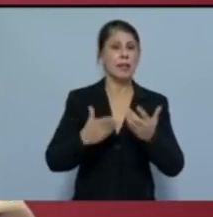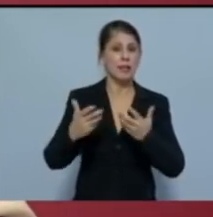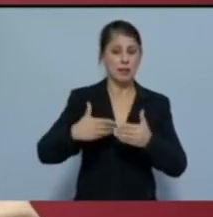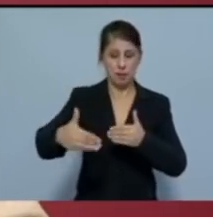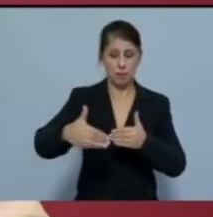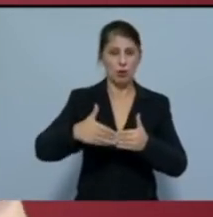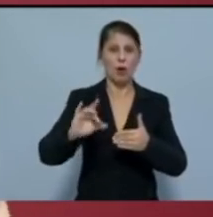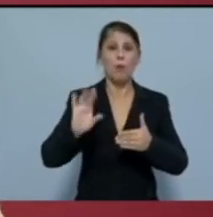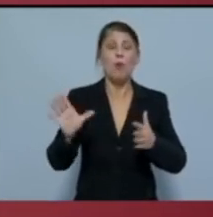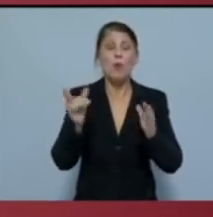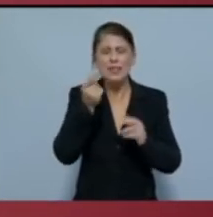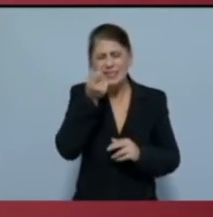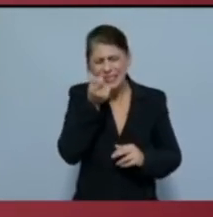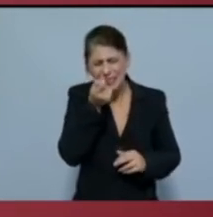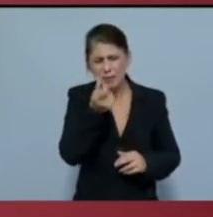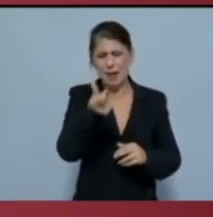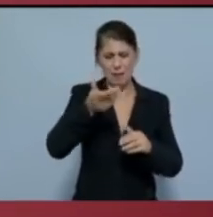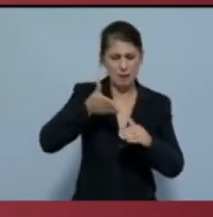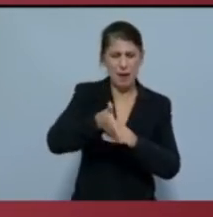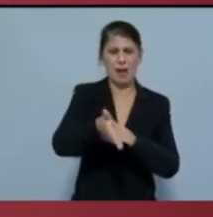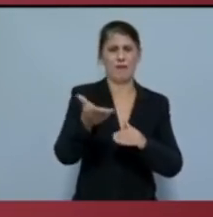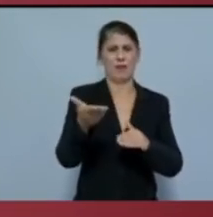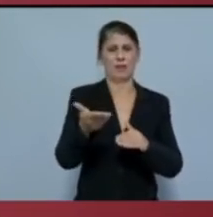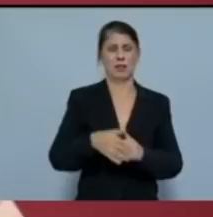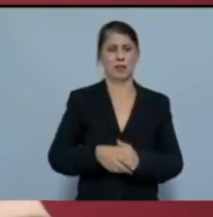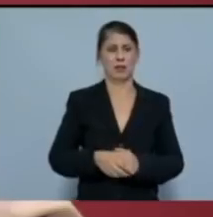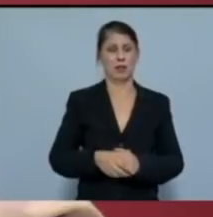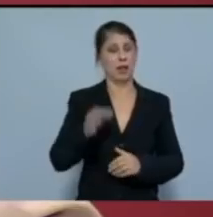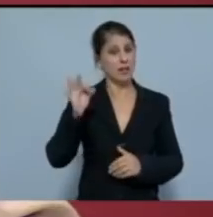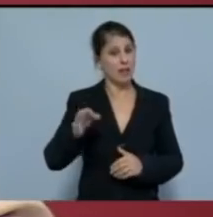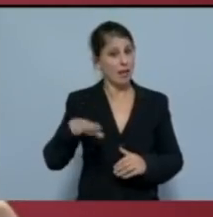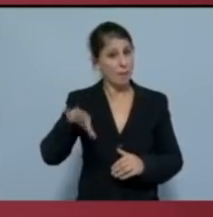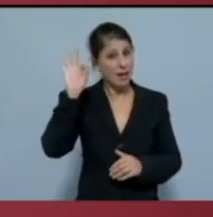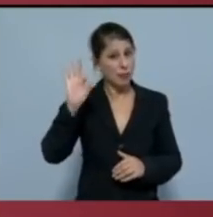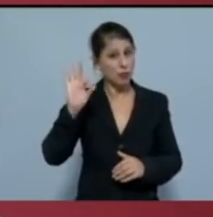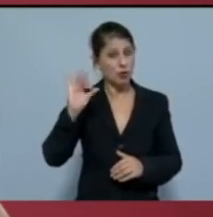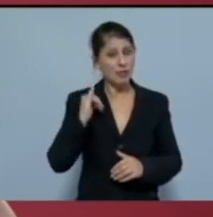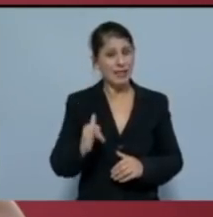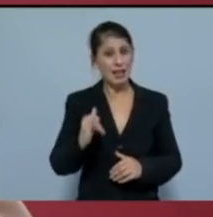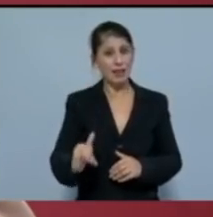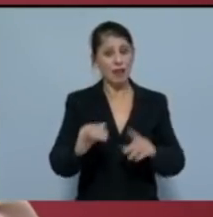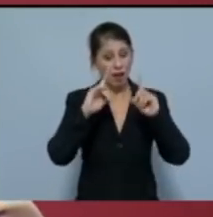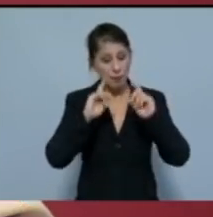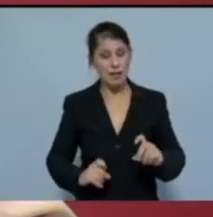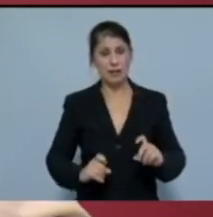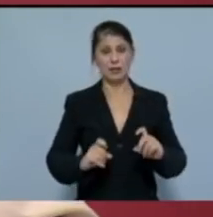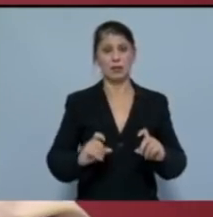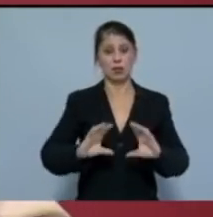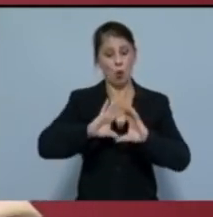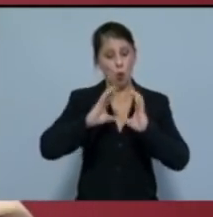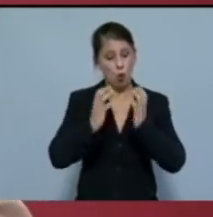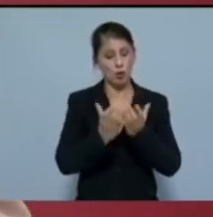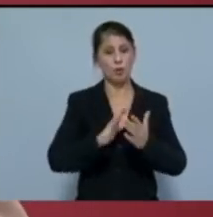ελάχιστες απαραίτητες παρεμβάσεις και σε κάθε περίπτωση να καθυστερεί η απαραίτητη ολοκληρωμένη